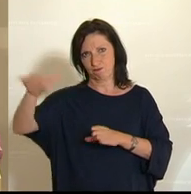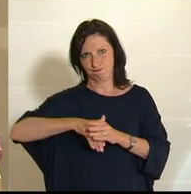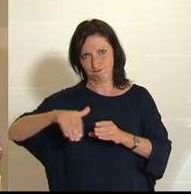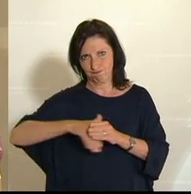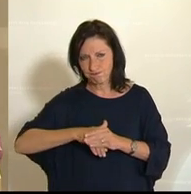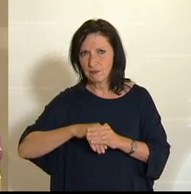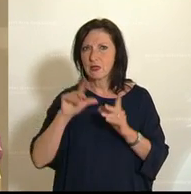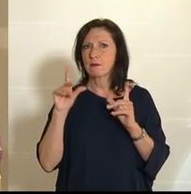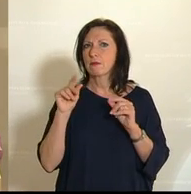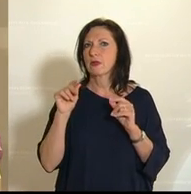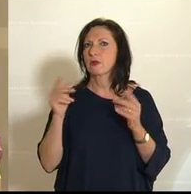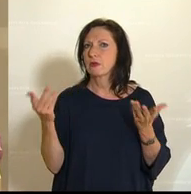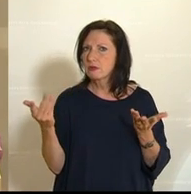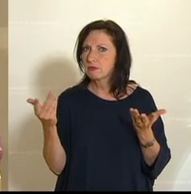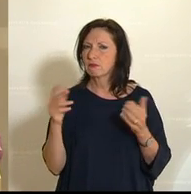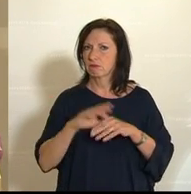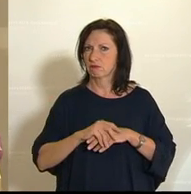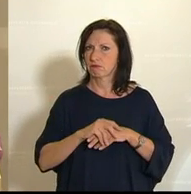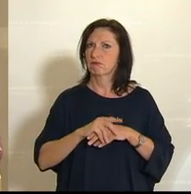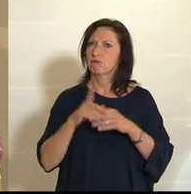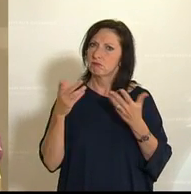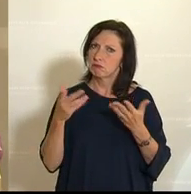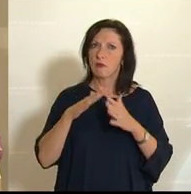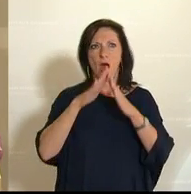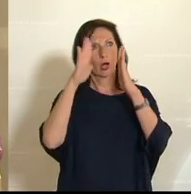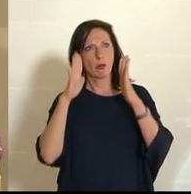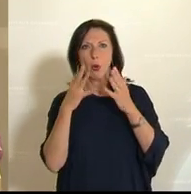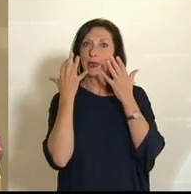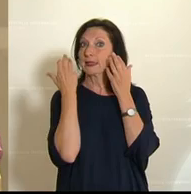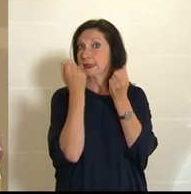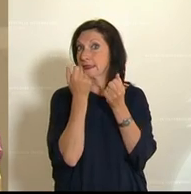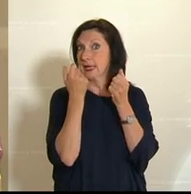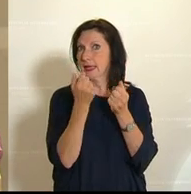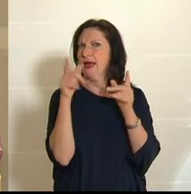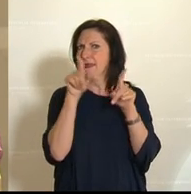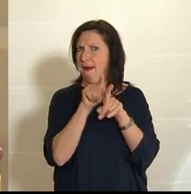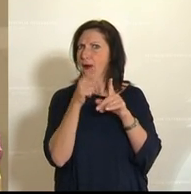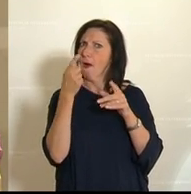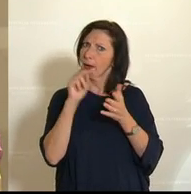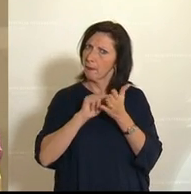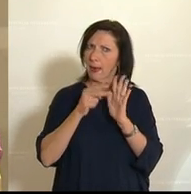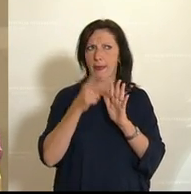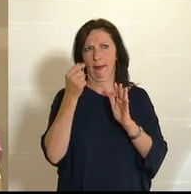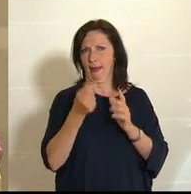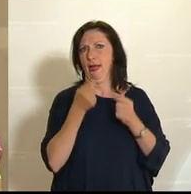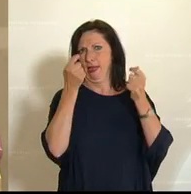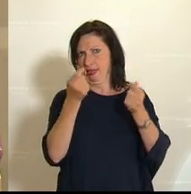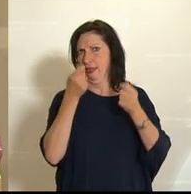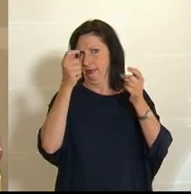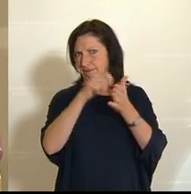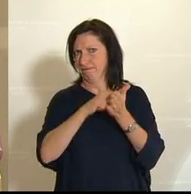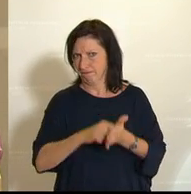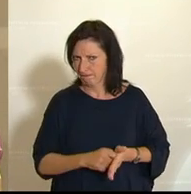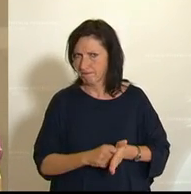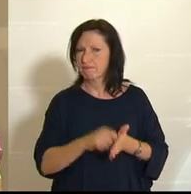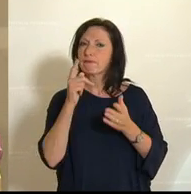-Leistungen und Investitionen in die Gebäudesicherheit vorgesehen sind. Entscheidend, sehr geehrte Damen und Herren, ist,